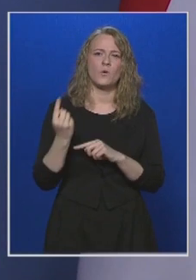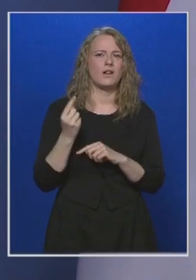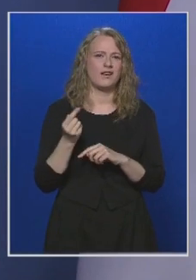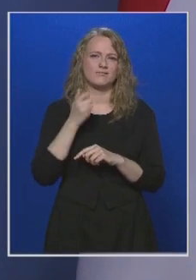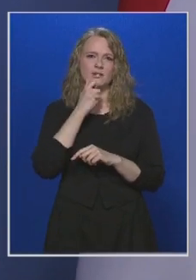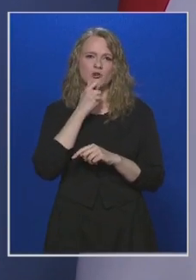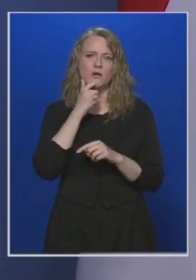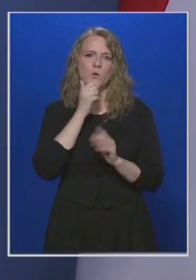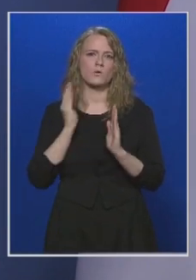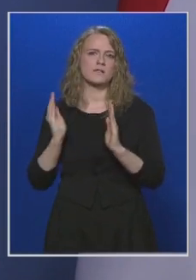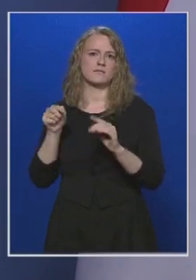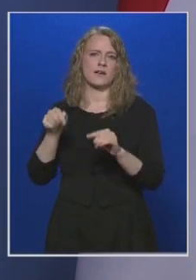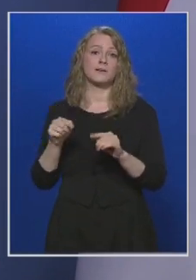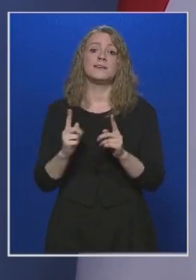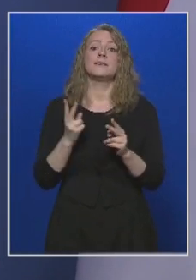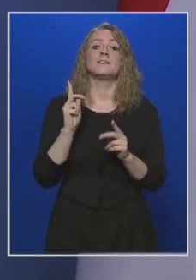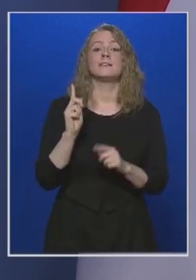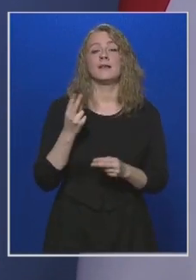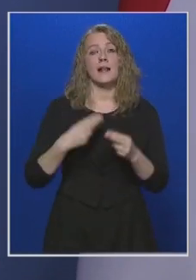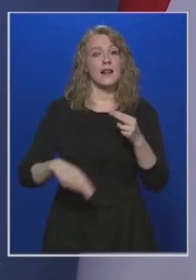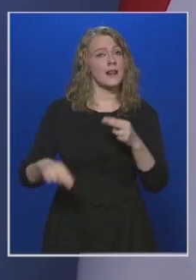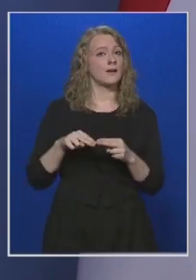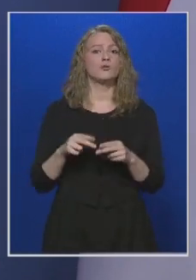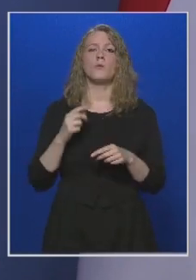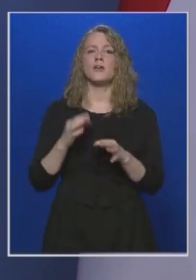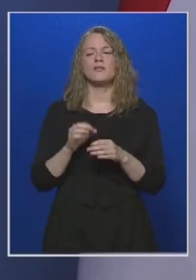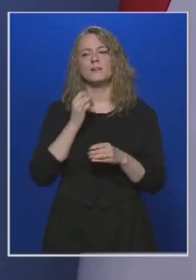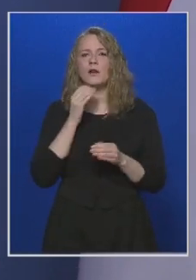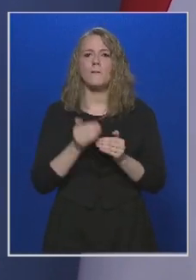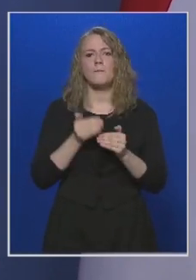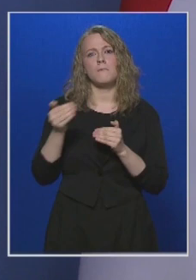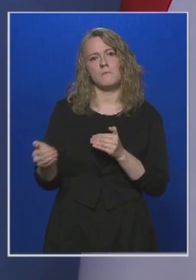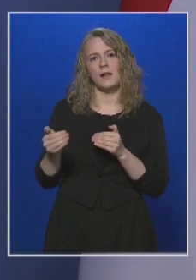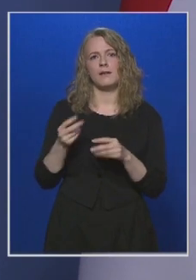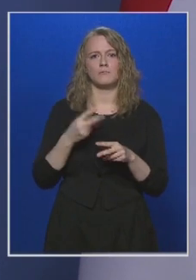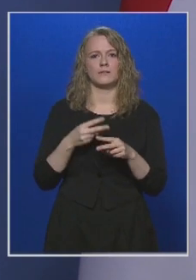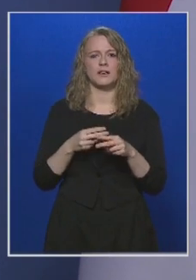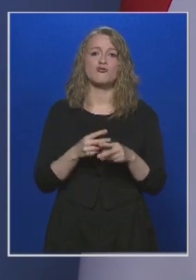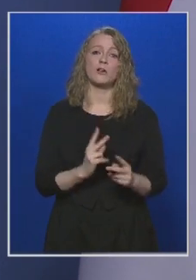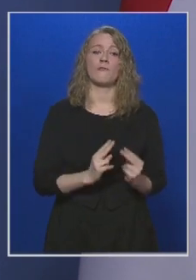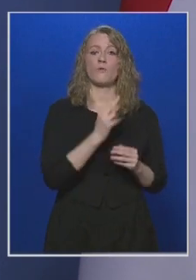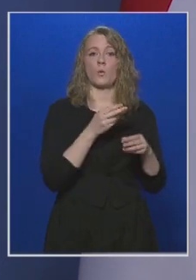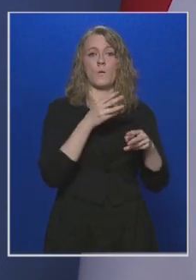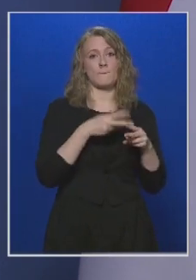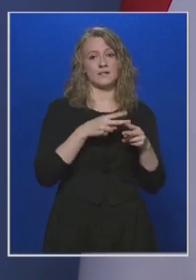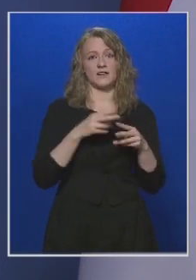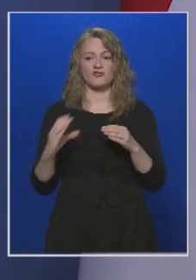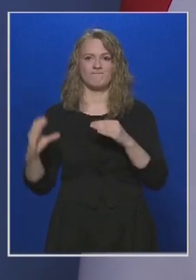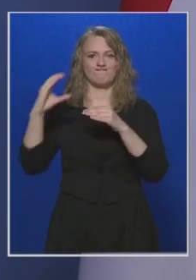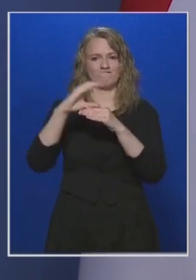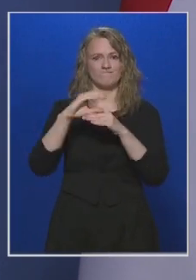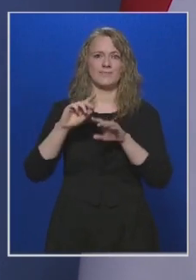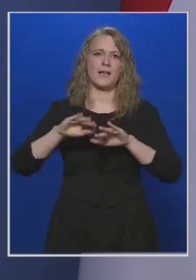korosztályban, de a legtöbb esetben egy olyan mellékbetegség, ami a főbetegséghez társulva válik halálokká.